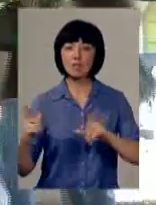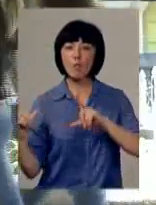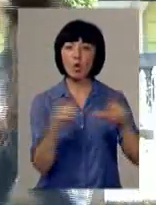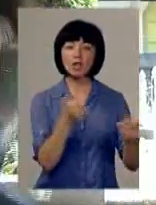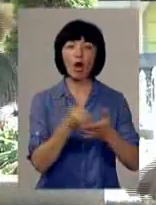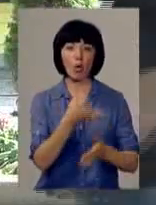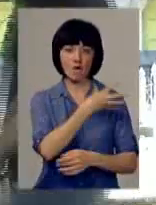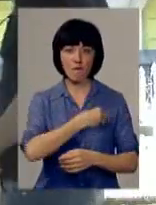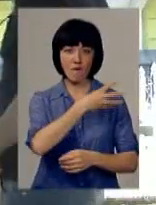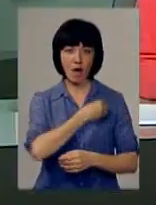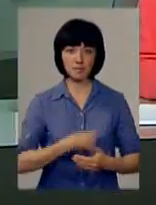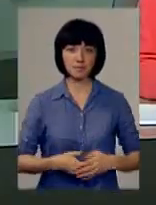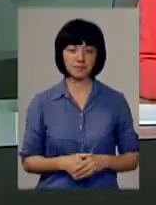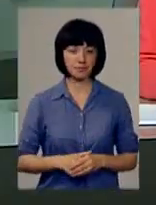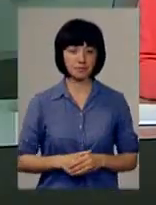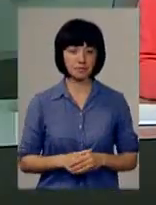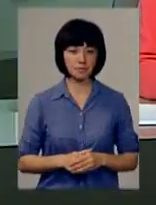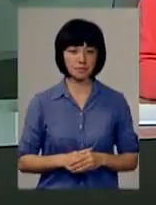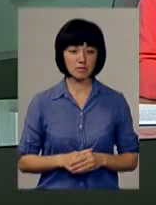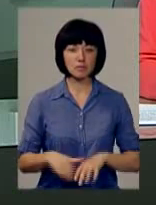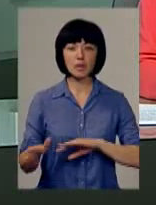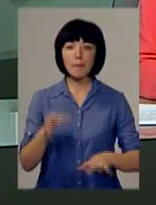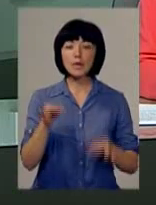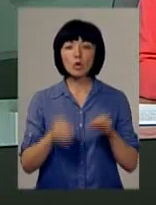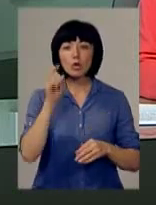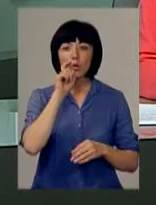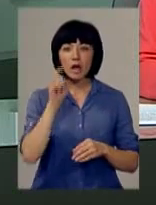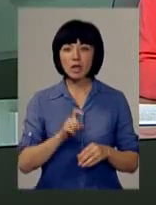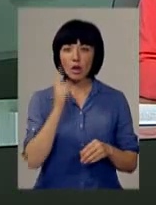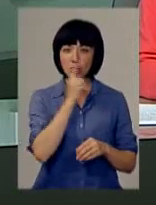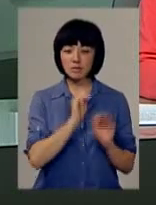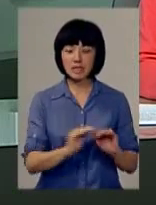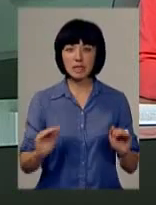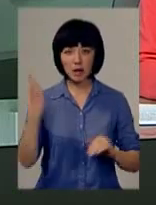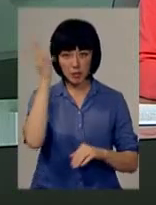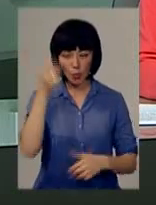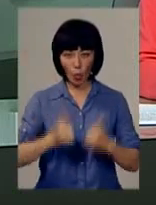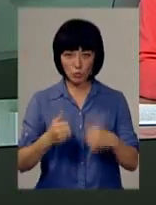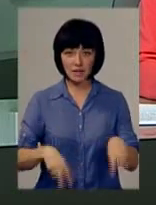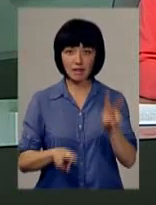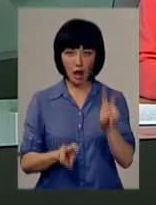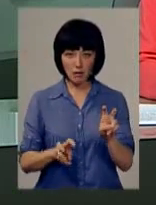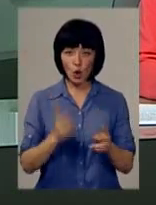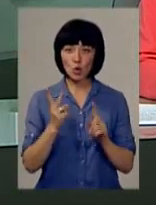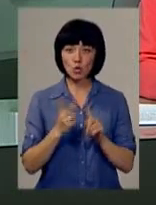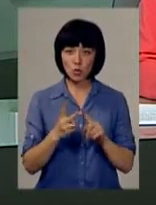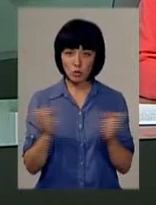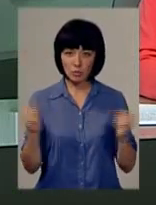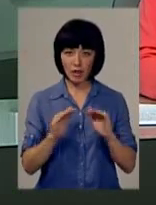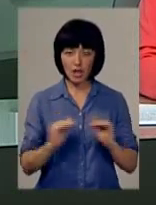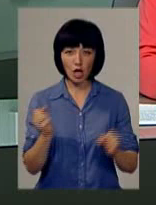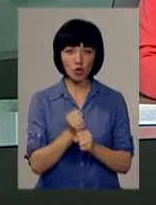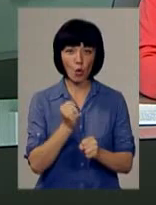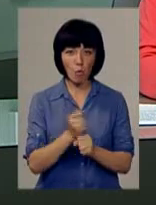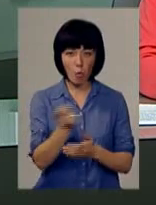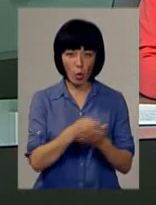помандрує до Львова. «Природа України – очима дітей Хмельниччини». Обласний конкурс із такою назвою вдруге зібрав дитячі